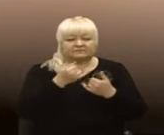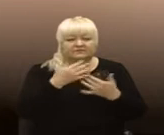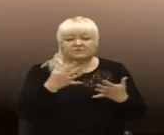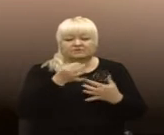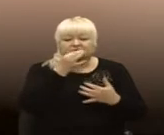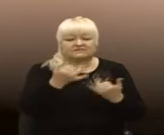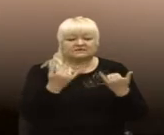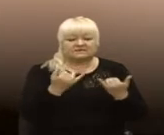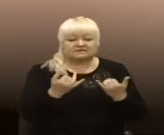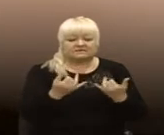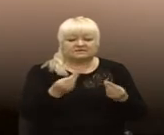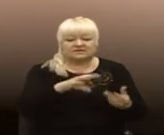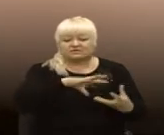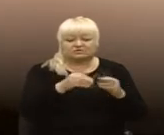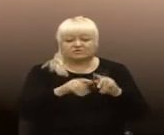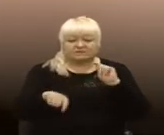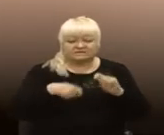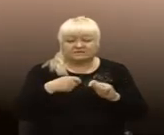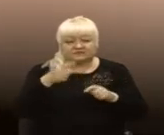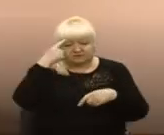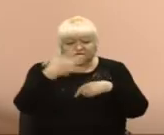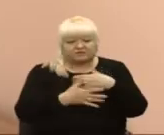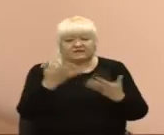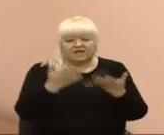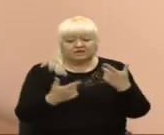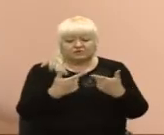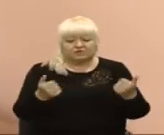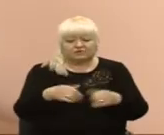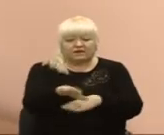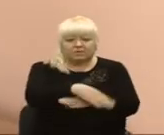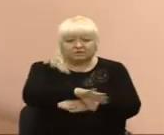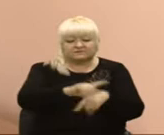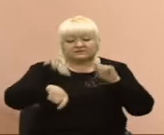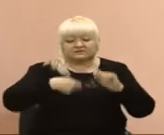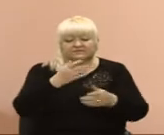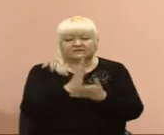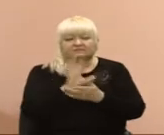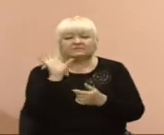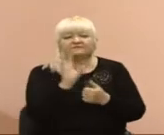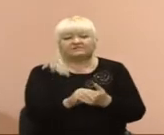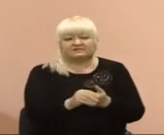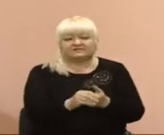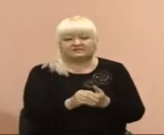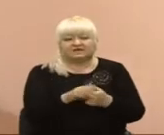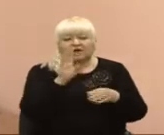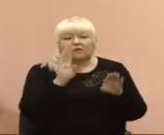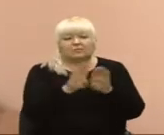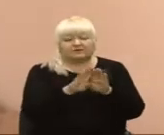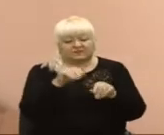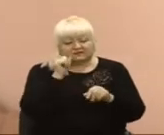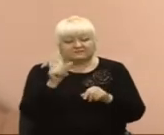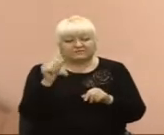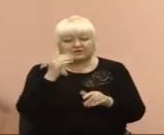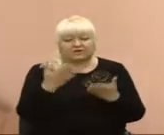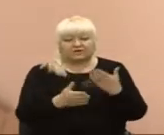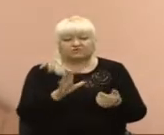але самі розуміємо, якщо готелі пусті, і збитки несуть всі. Порівнянні з минулим роком, якщо